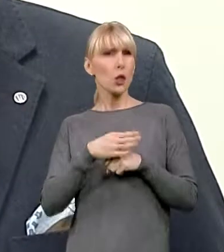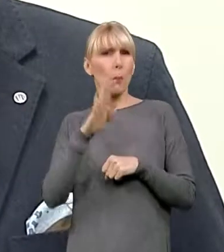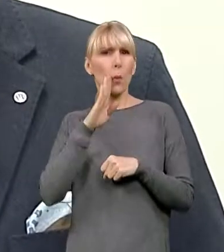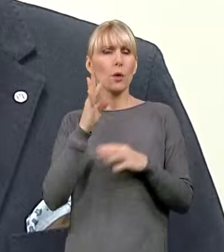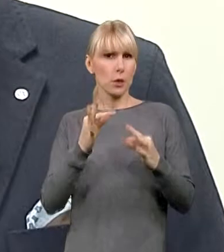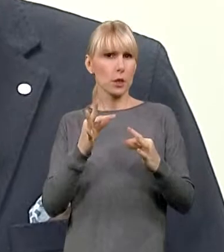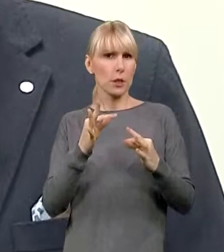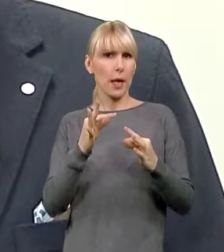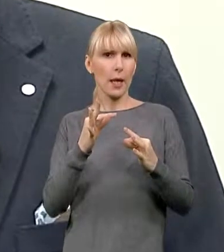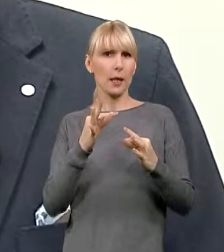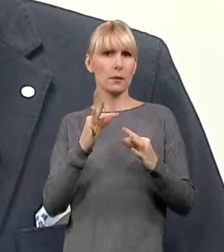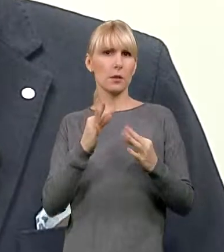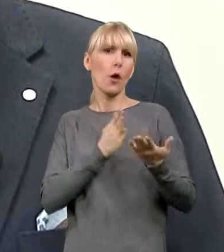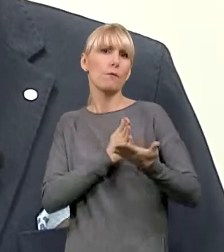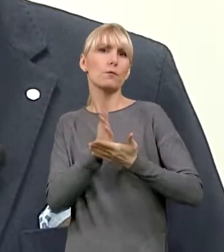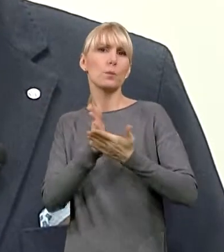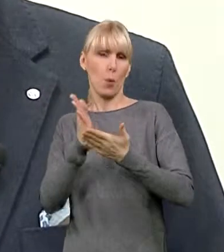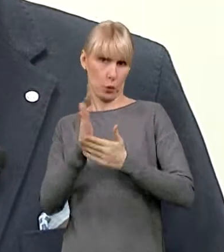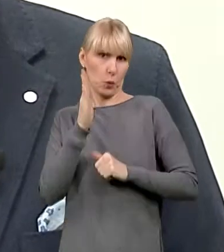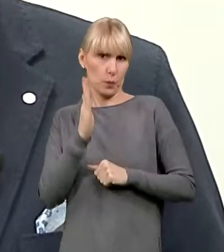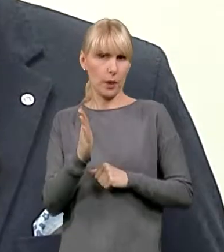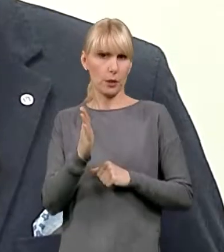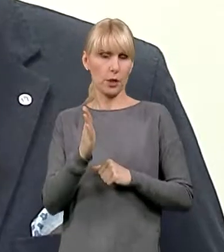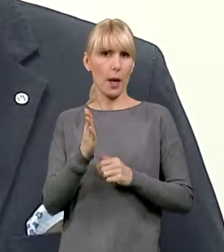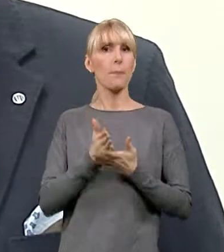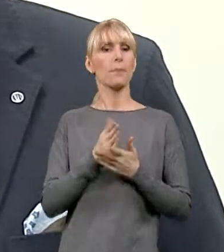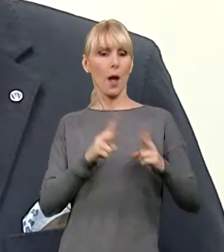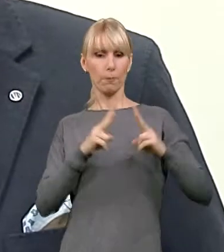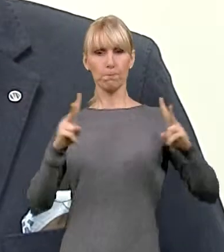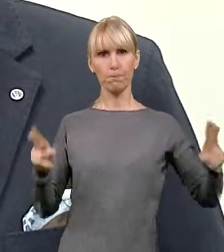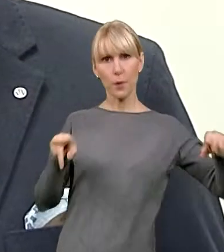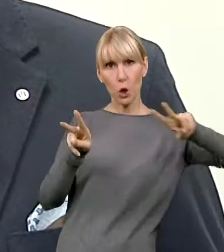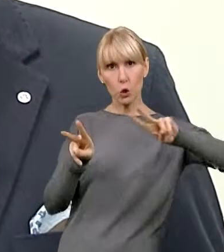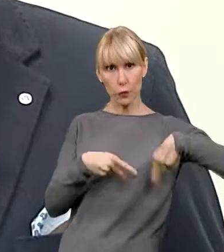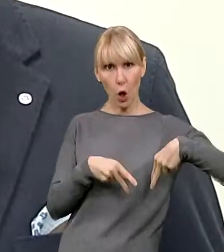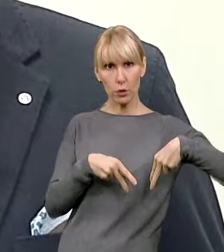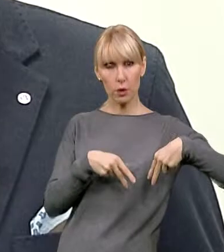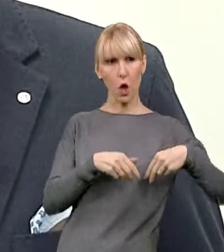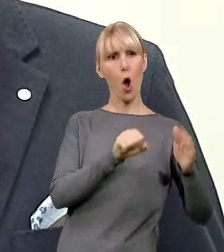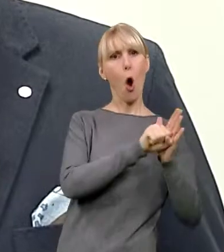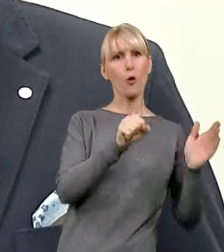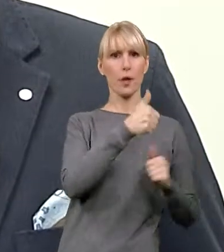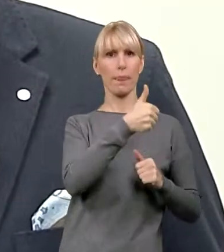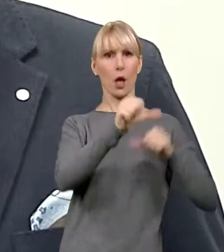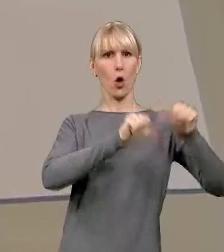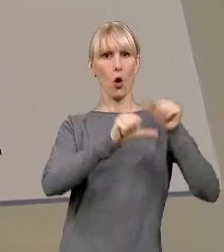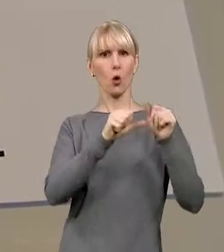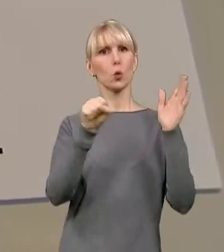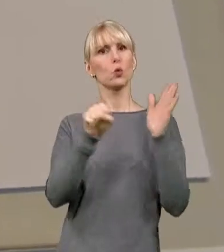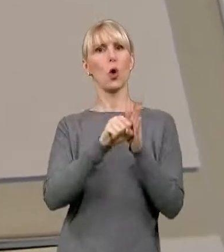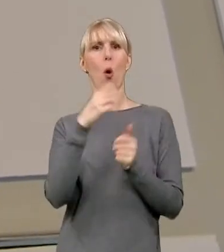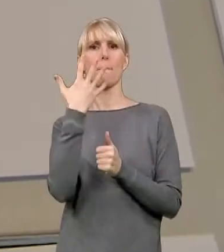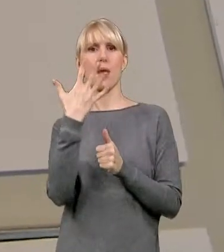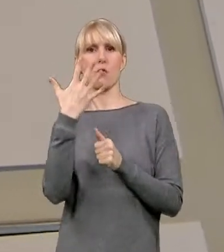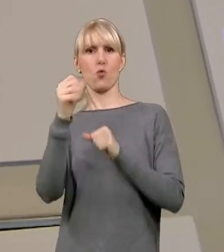nastąpić. I jeżeli chodzi o okres zwrotu tych środków, to od roku czasu do pięciu lat,